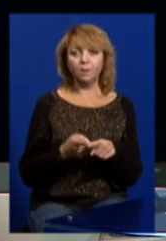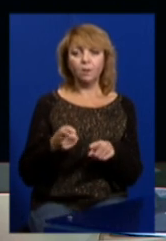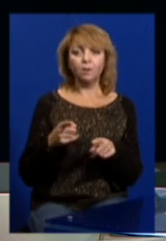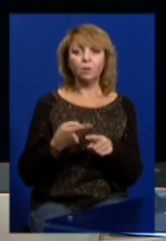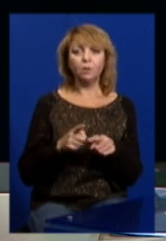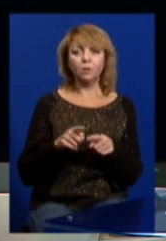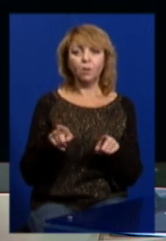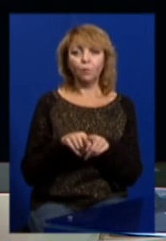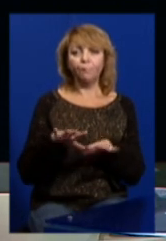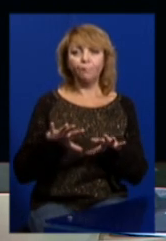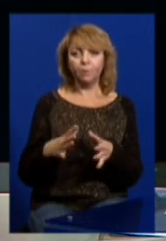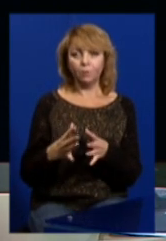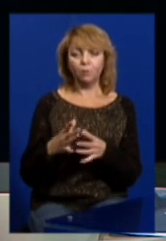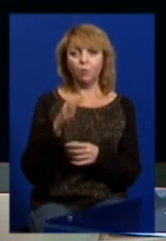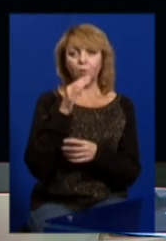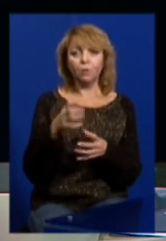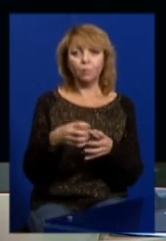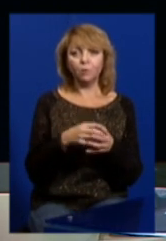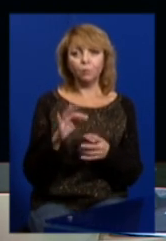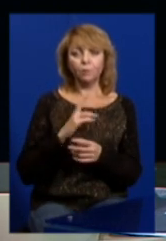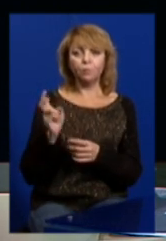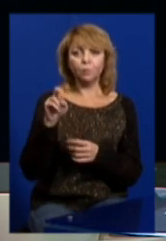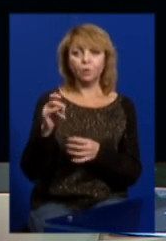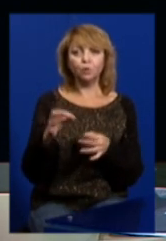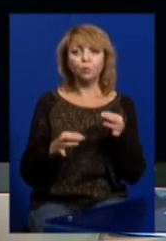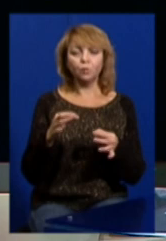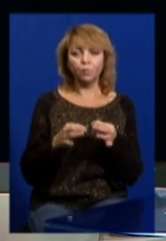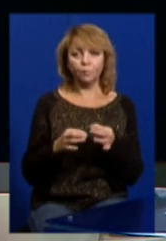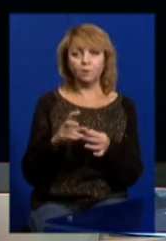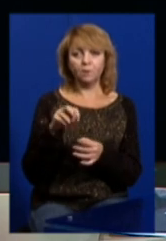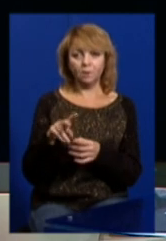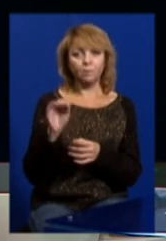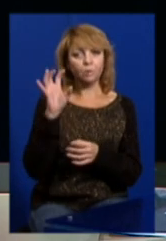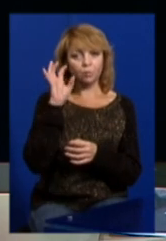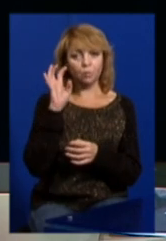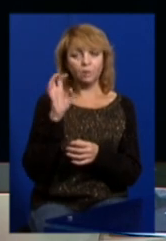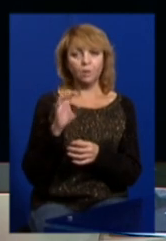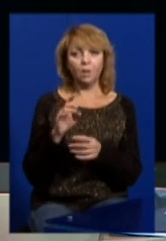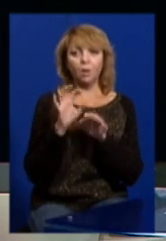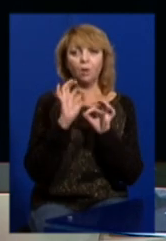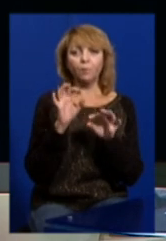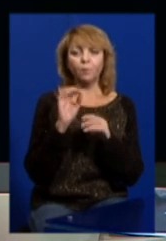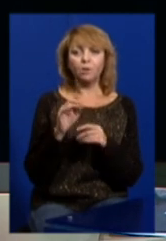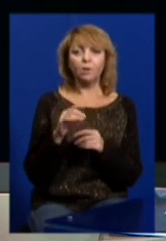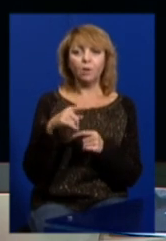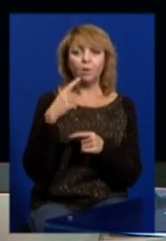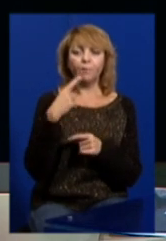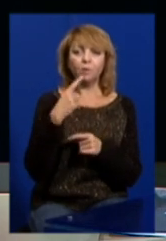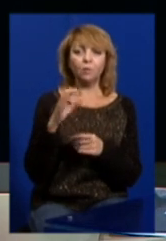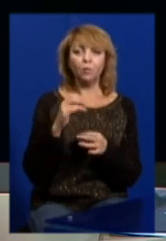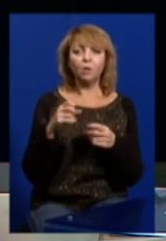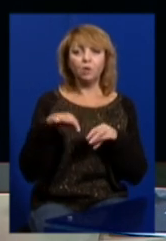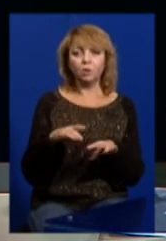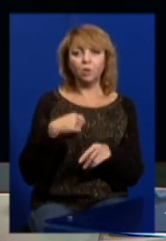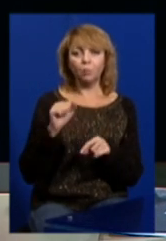випадок, коли громадськості треба ж було прийти в судове засідання і послухати. Коментувати рішення це, ну я як?